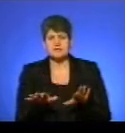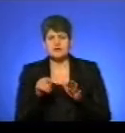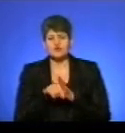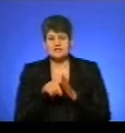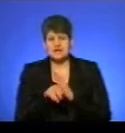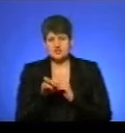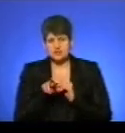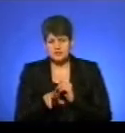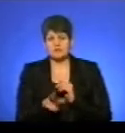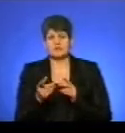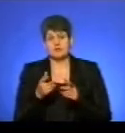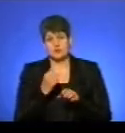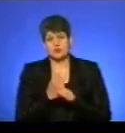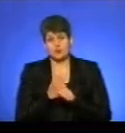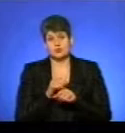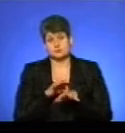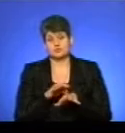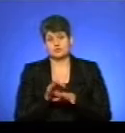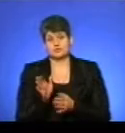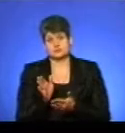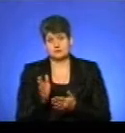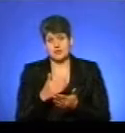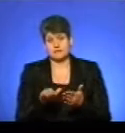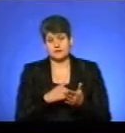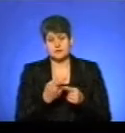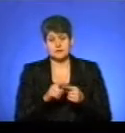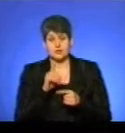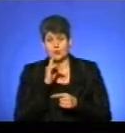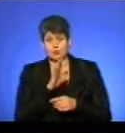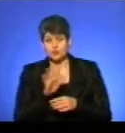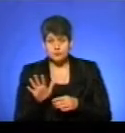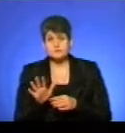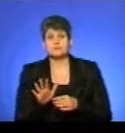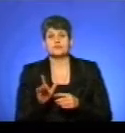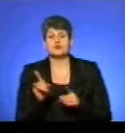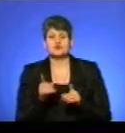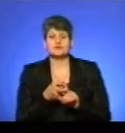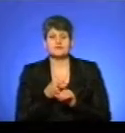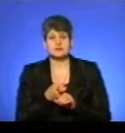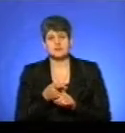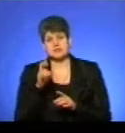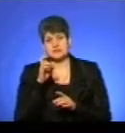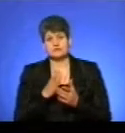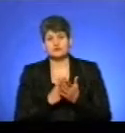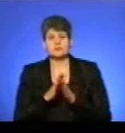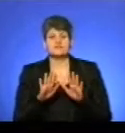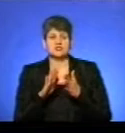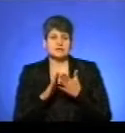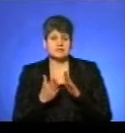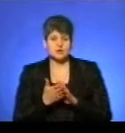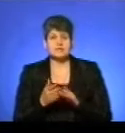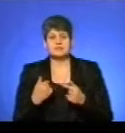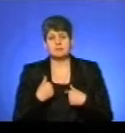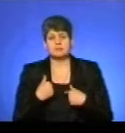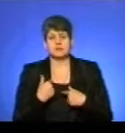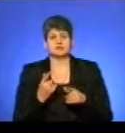щодо усунення даних незручностей. Що стосується підрозділів управління Держслужби надзвичайної ситуації, то ми реагуємо